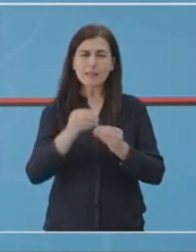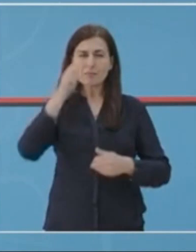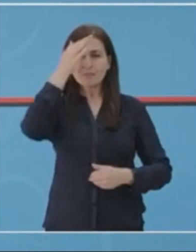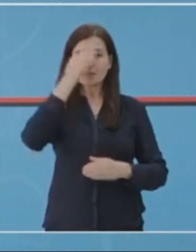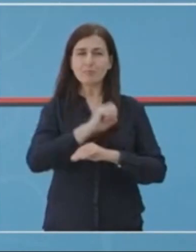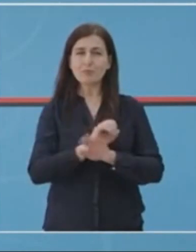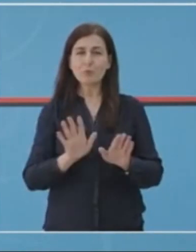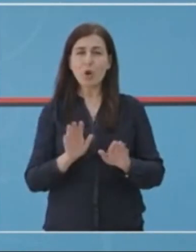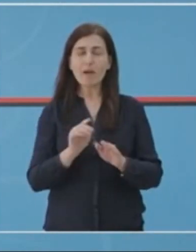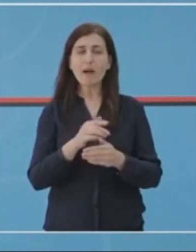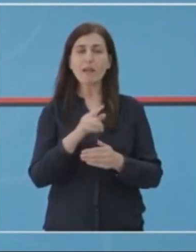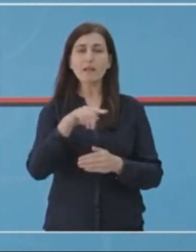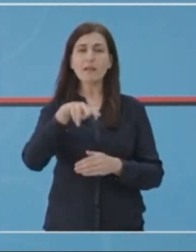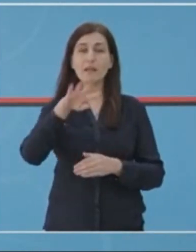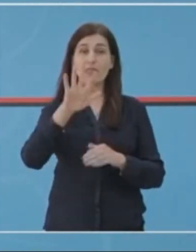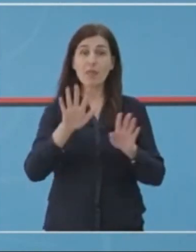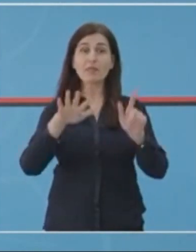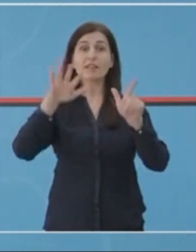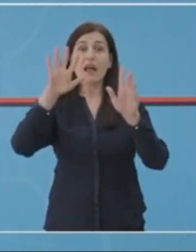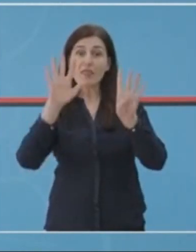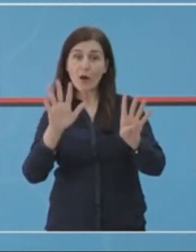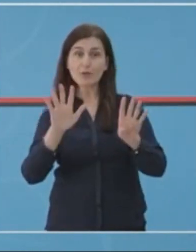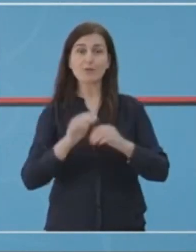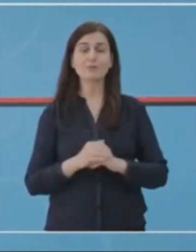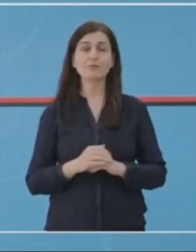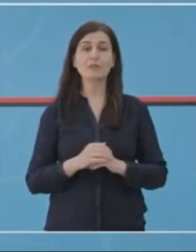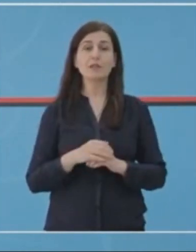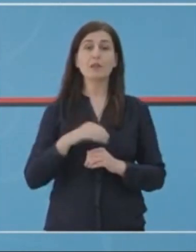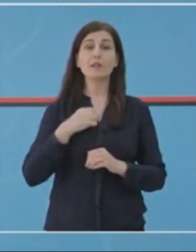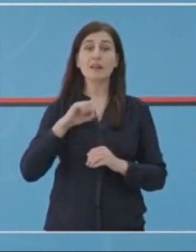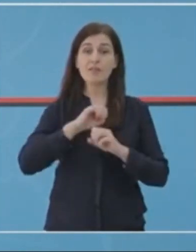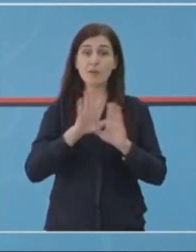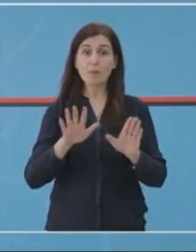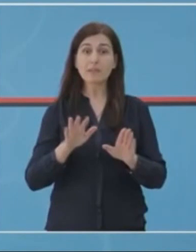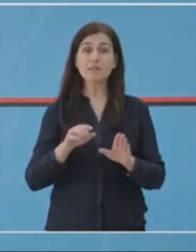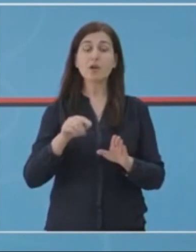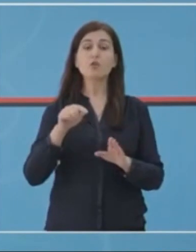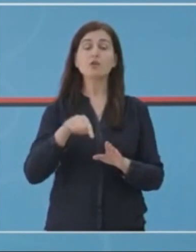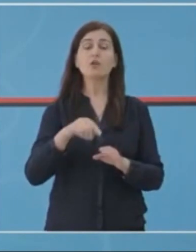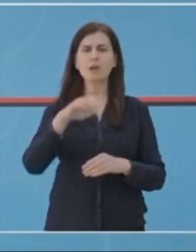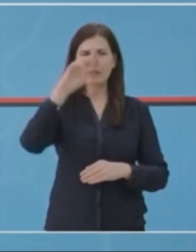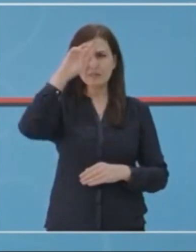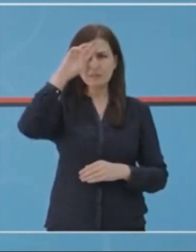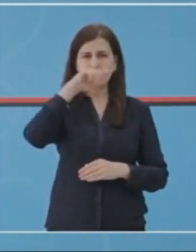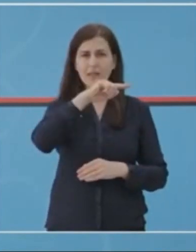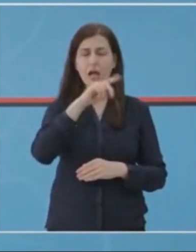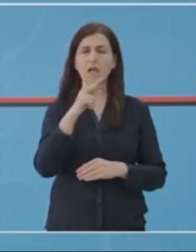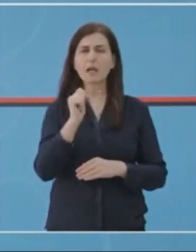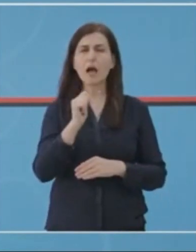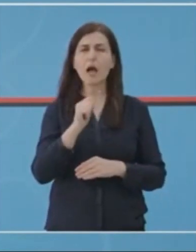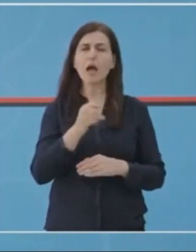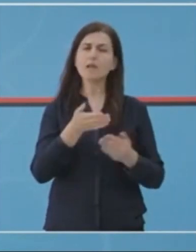COVID-19 në 99. Ju informojmë se në shërbimin infektiv janë